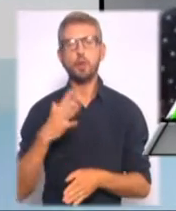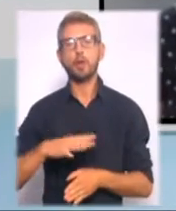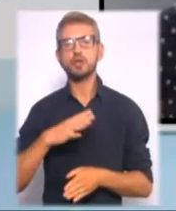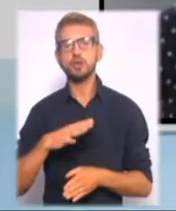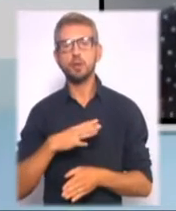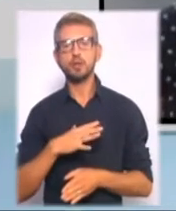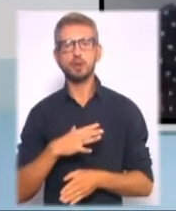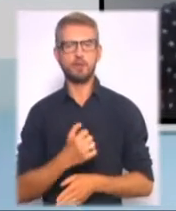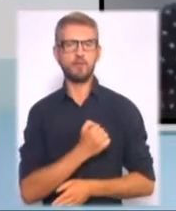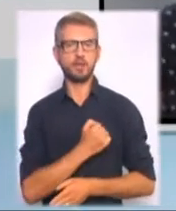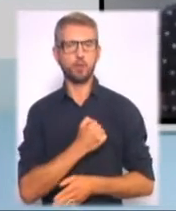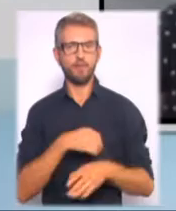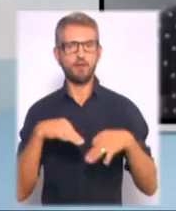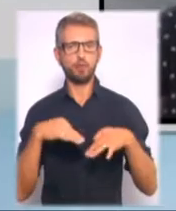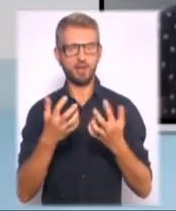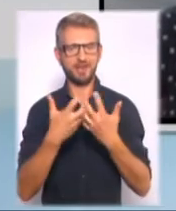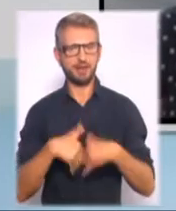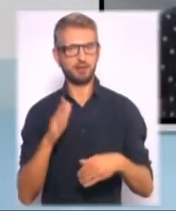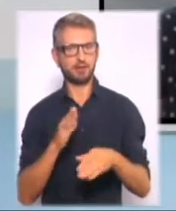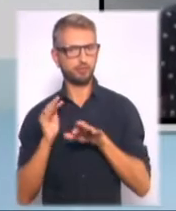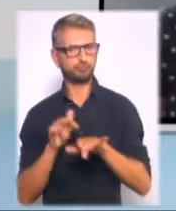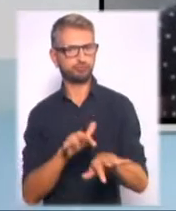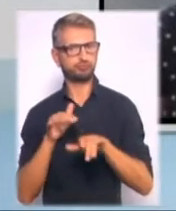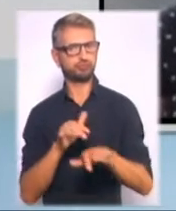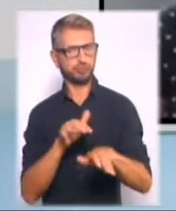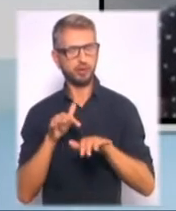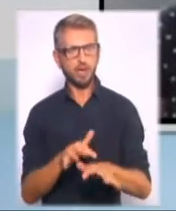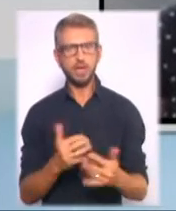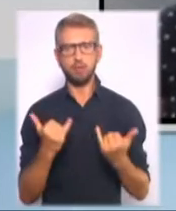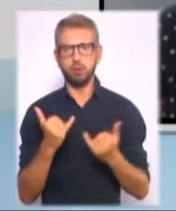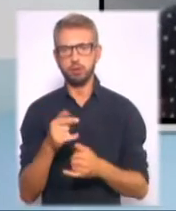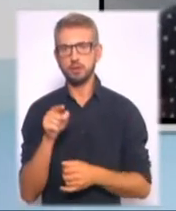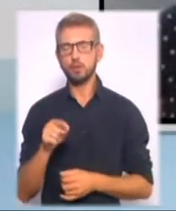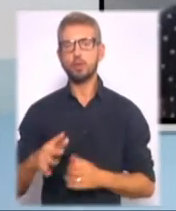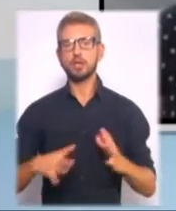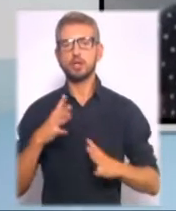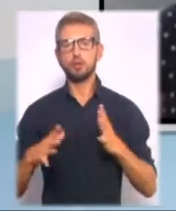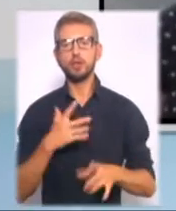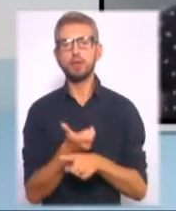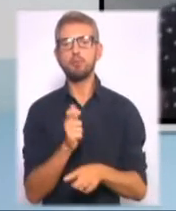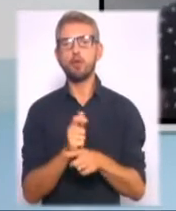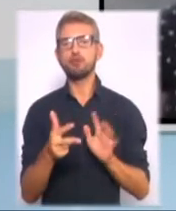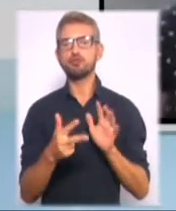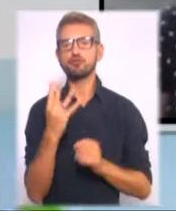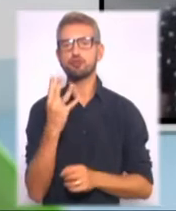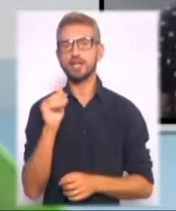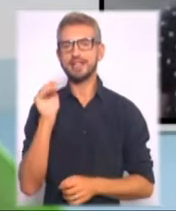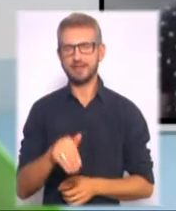військової автомобільної техніки. Зараз тут тренуються понад 4 тисячі вуяків,